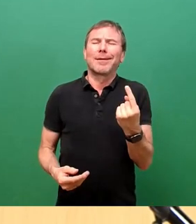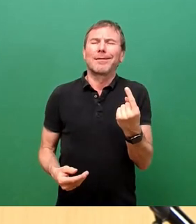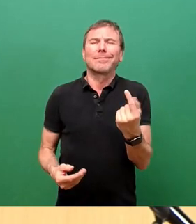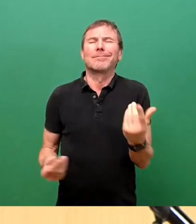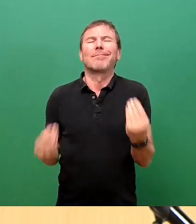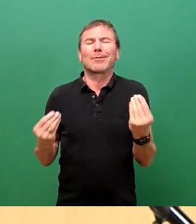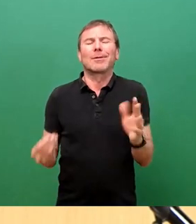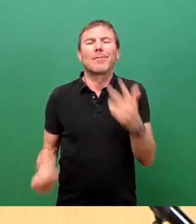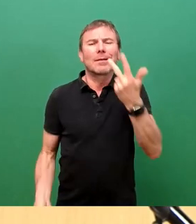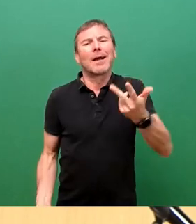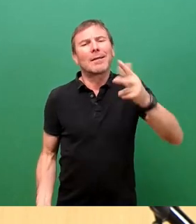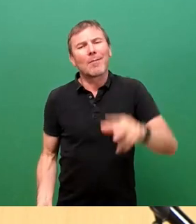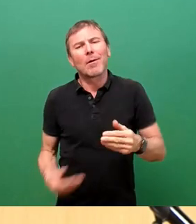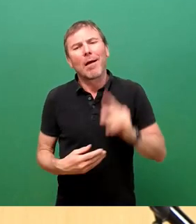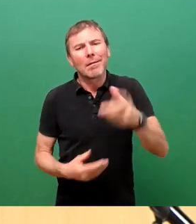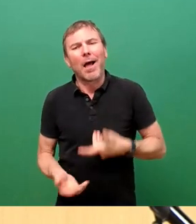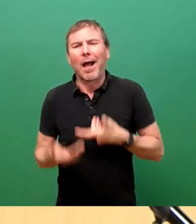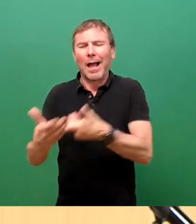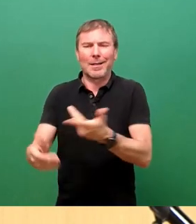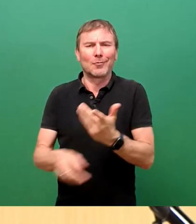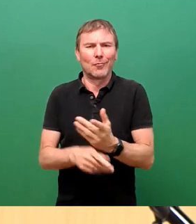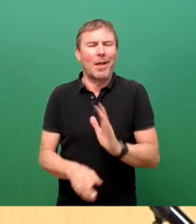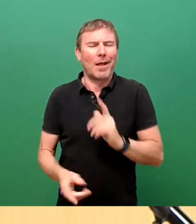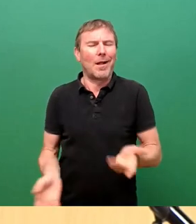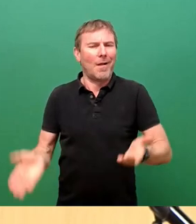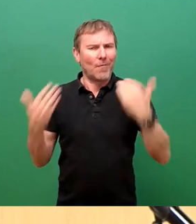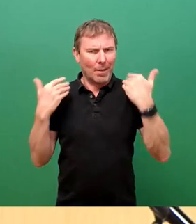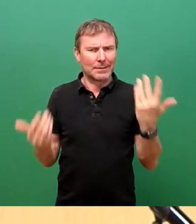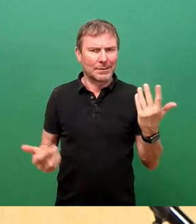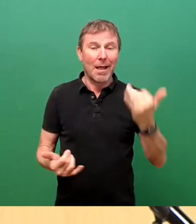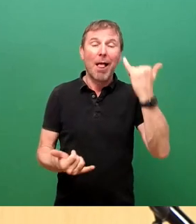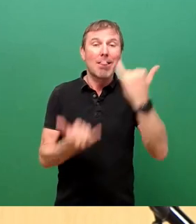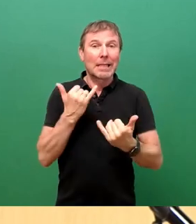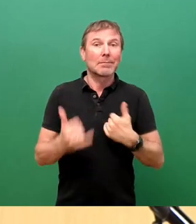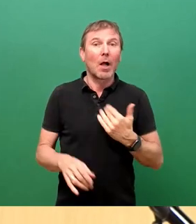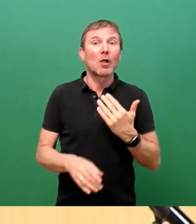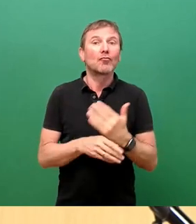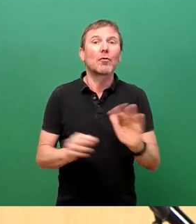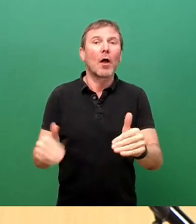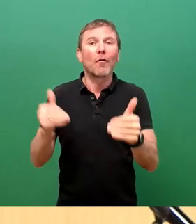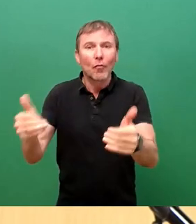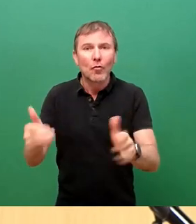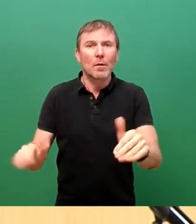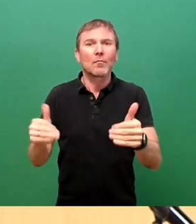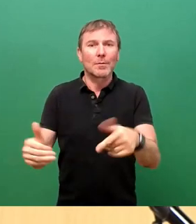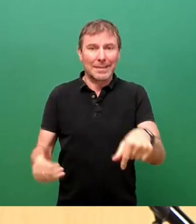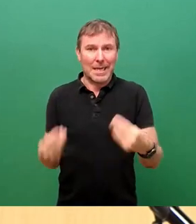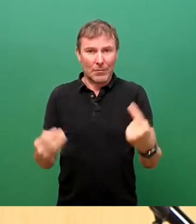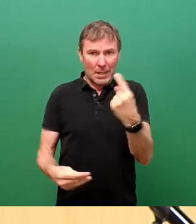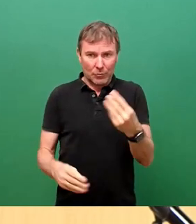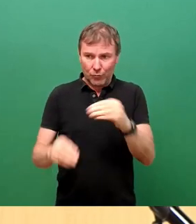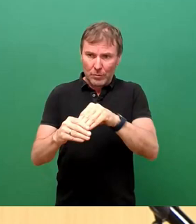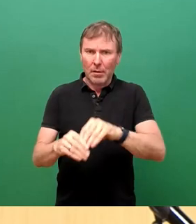Monate nach der Einreichung stattfinden kann. Wir haben sie das letzte Mal schon vertagt, aber bei dieser Aktuelle Stunde ist alles anders.